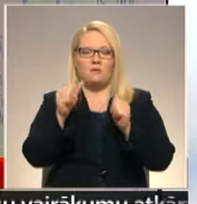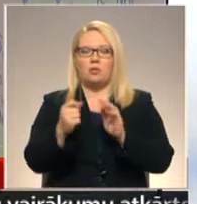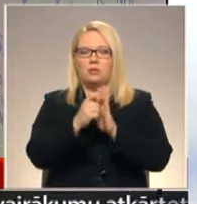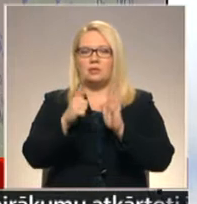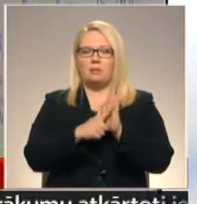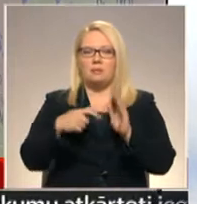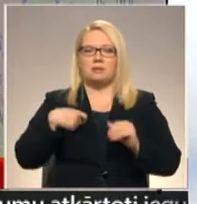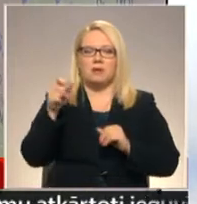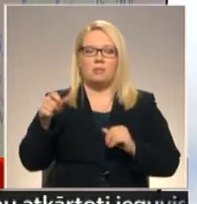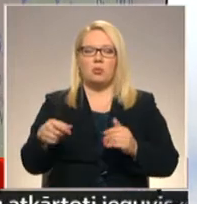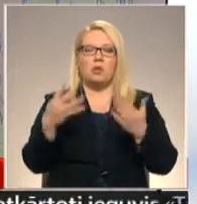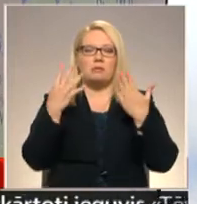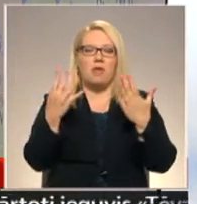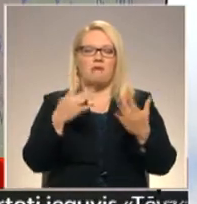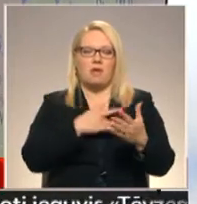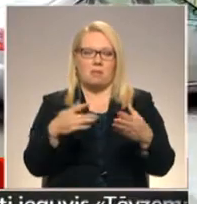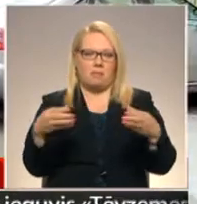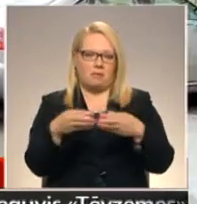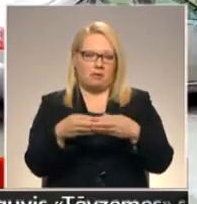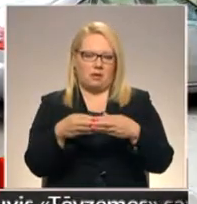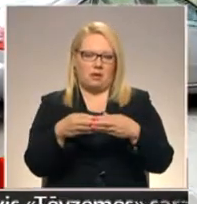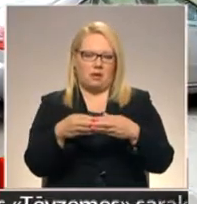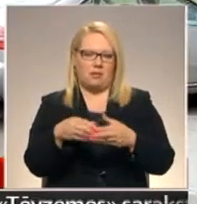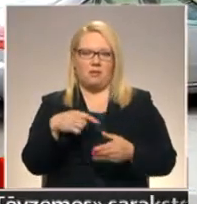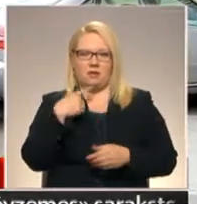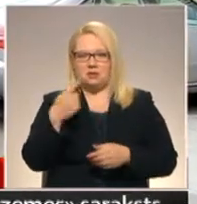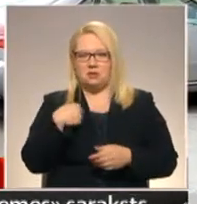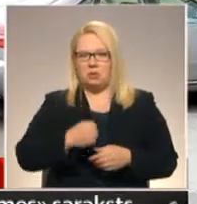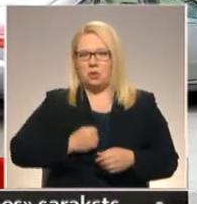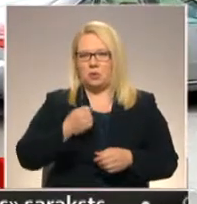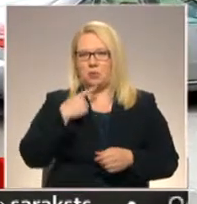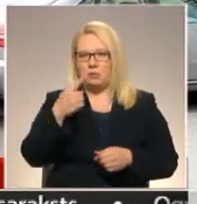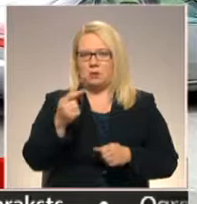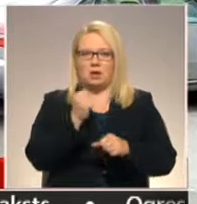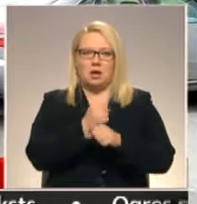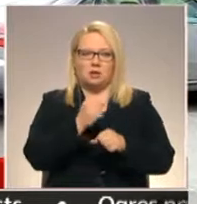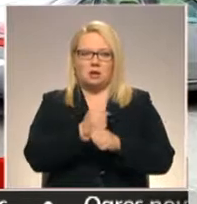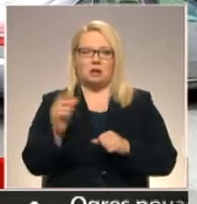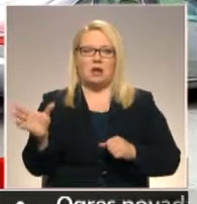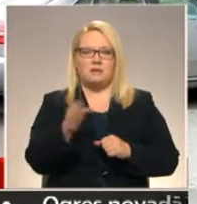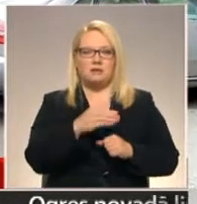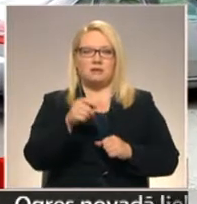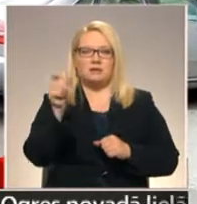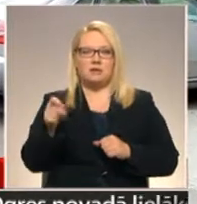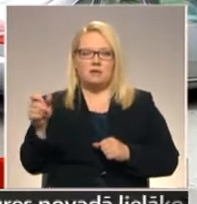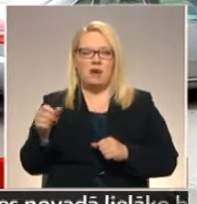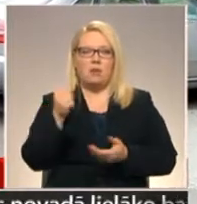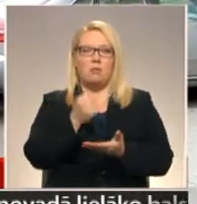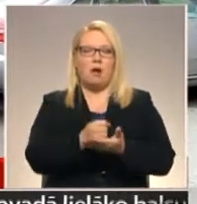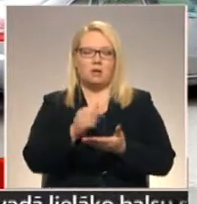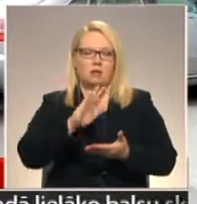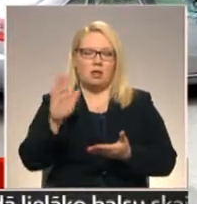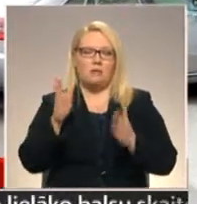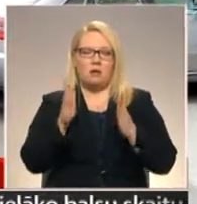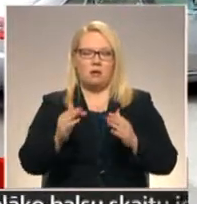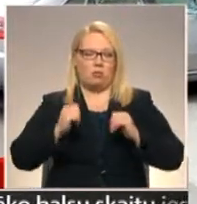deputāti no deviņām partijām. Man pat grūti pateikt, ir jāstrādā visus cilvēku pagastlabā. Jābūt